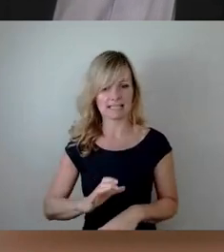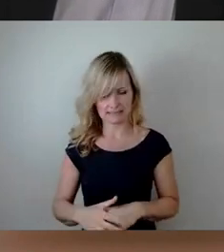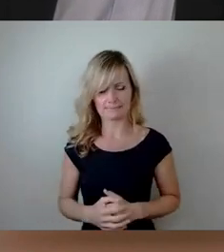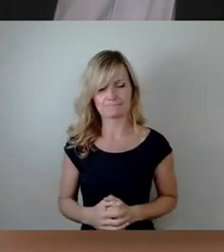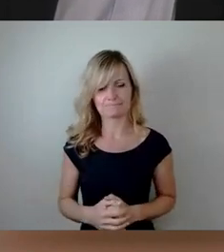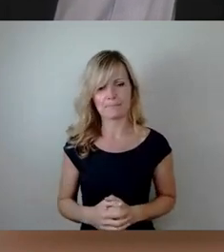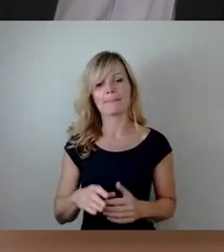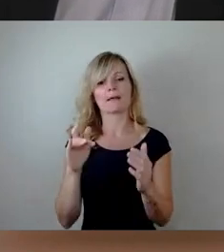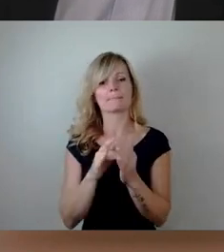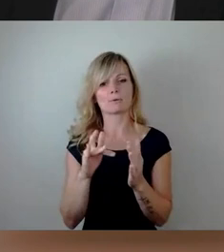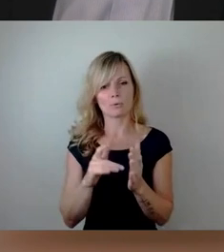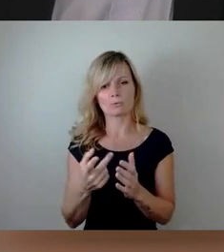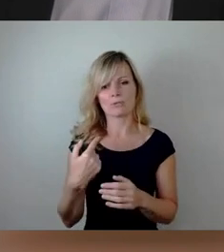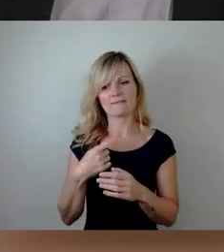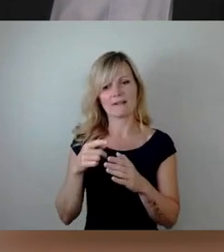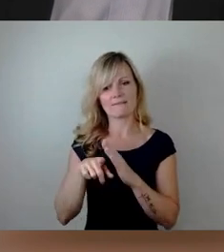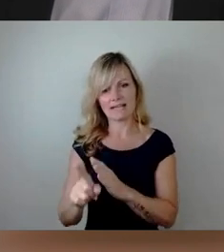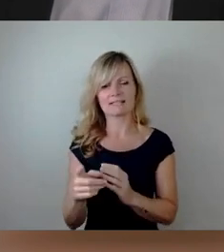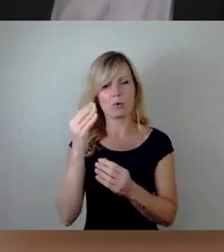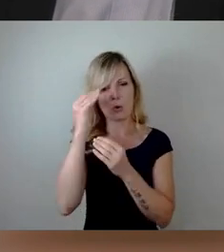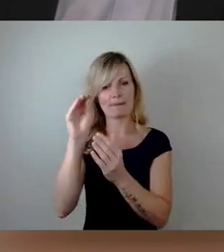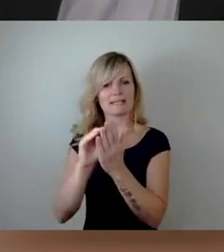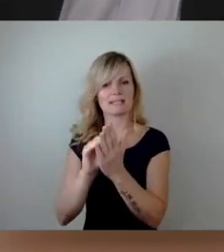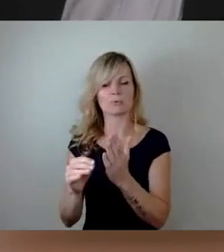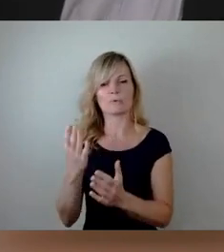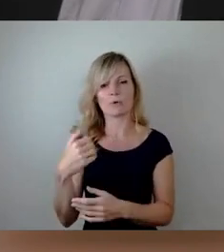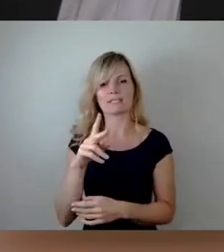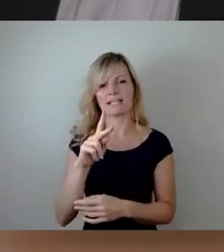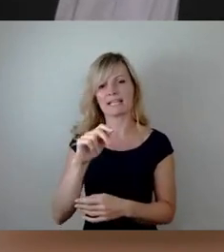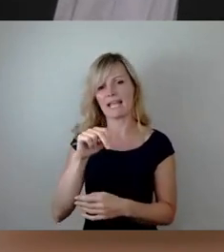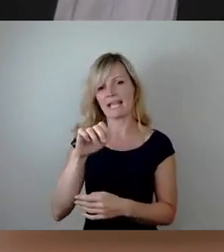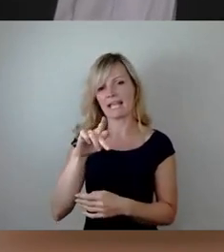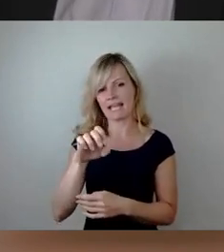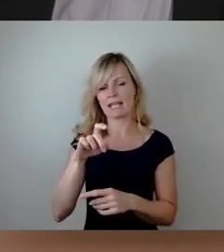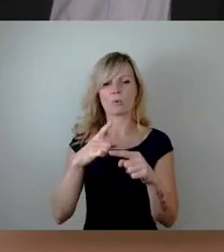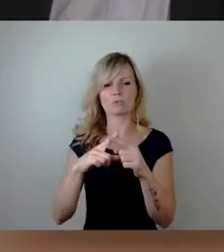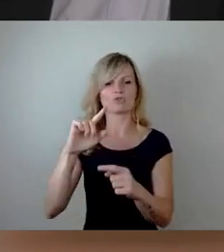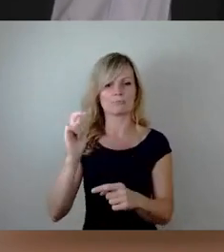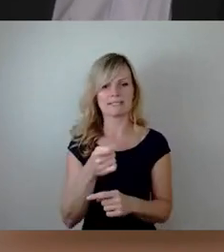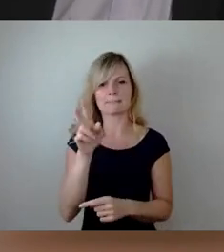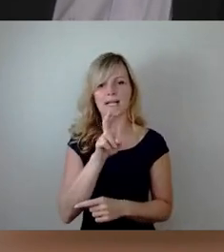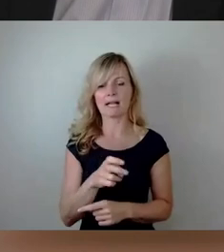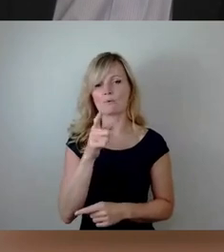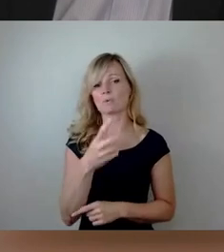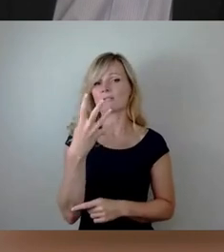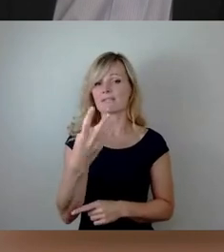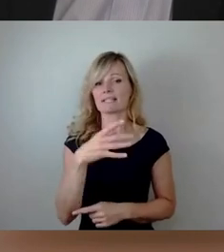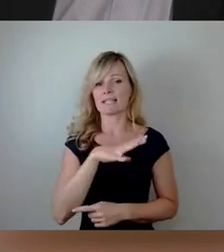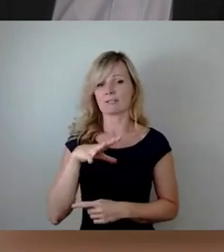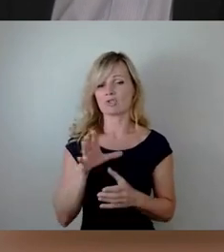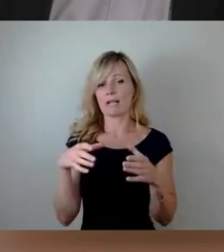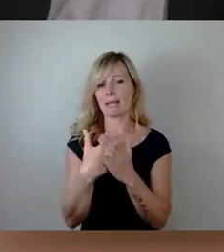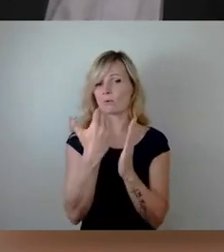Begründung verweise ich auf die Kommentierung von Quecke Schmidt zu Paragraf 164 Gemeindeordnung,